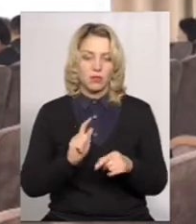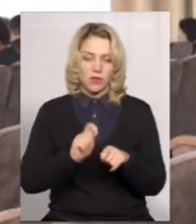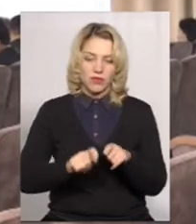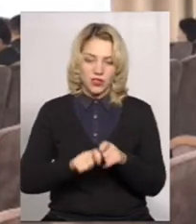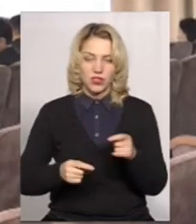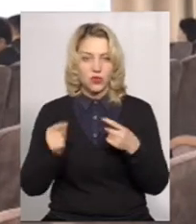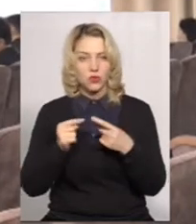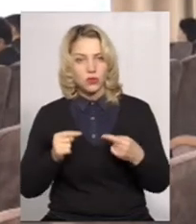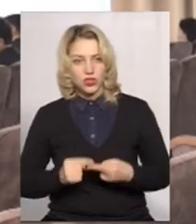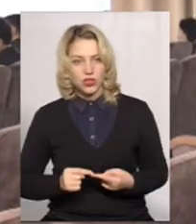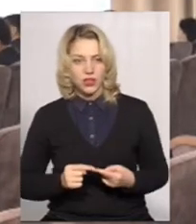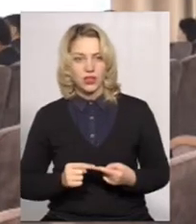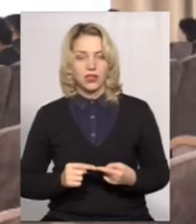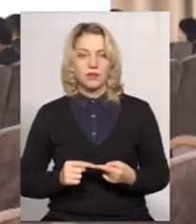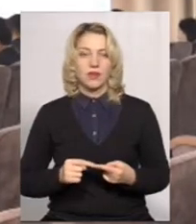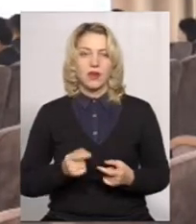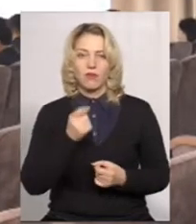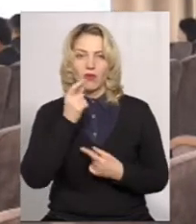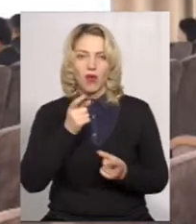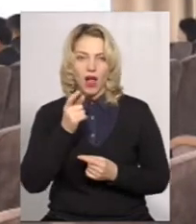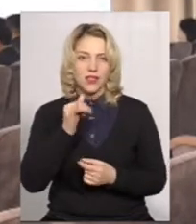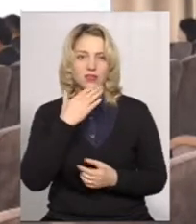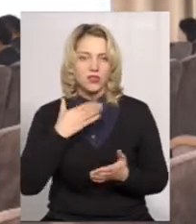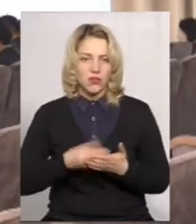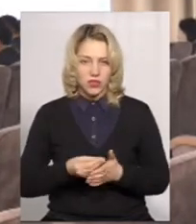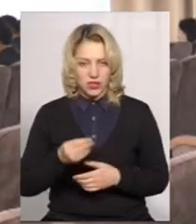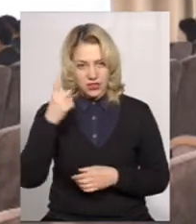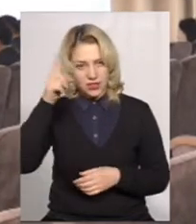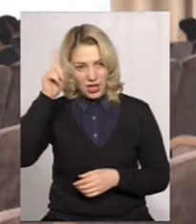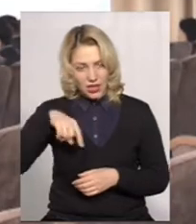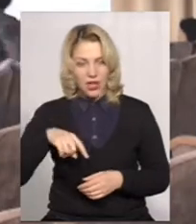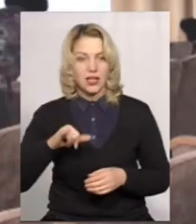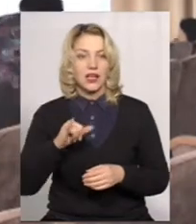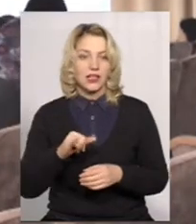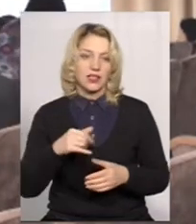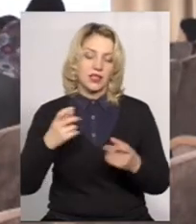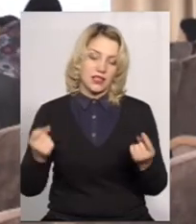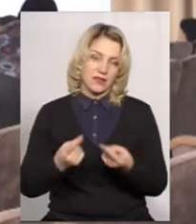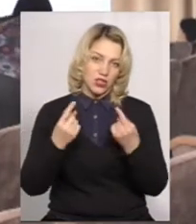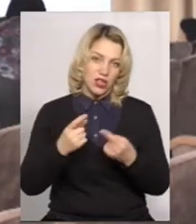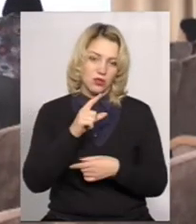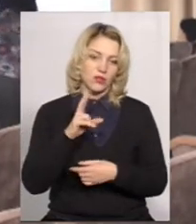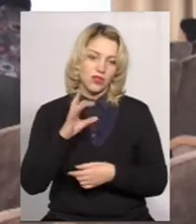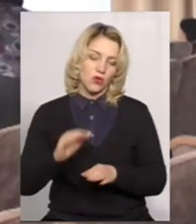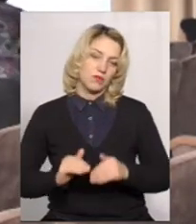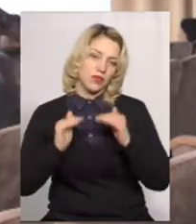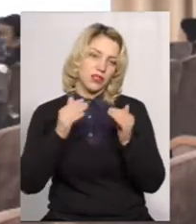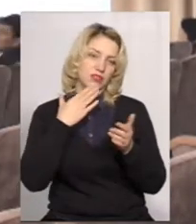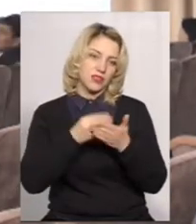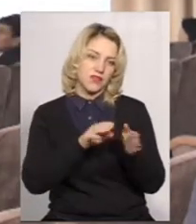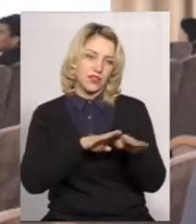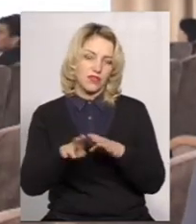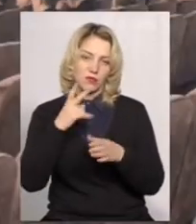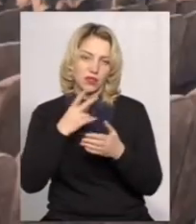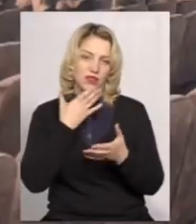уточнити прогалини у своїх знаннях і вже на звичайному ЗНО підвищити цей рівень і показати можна як